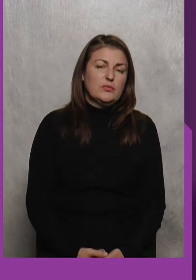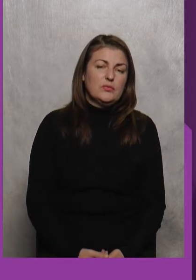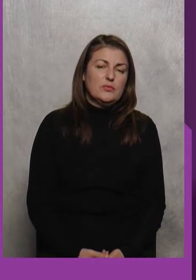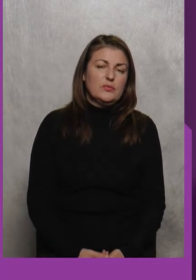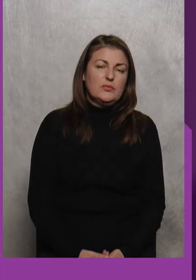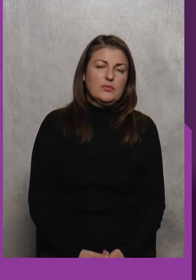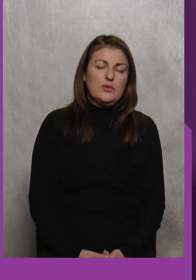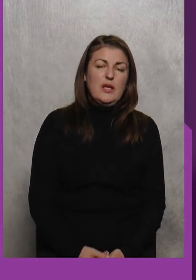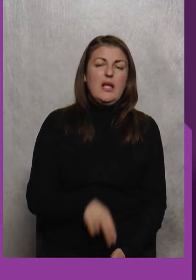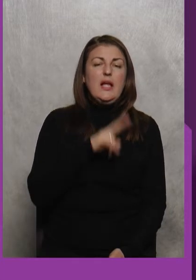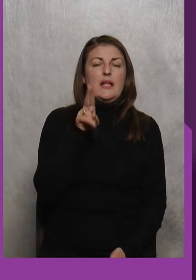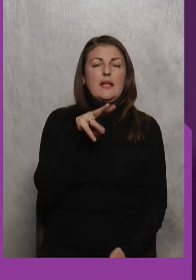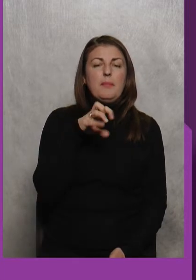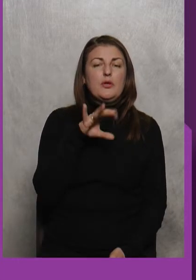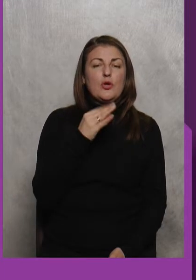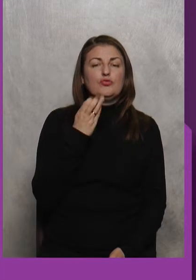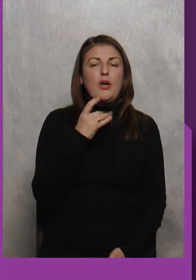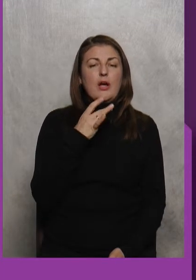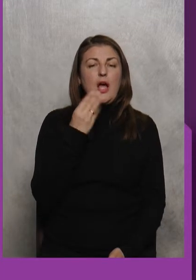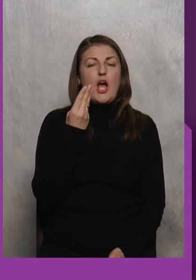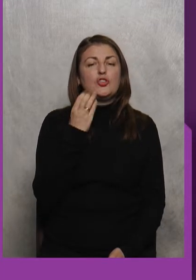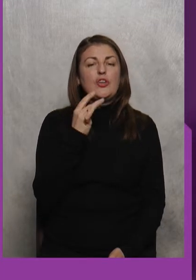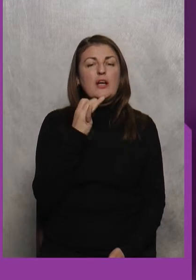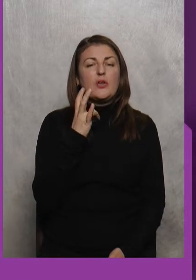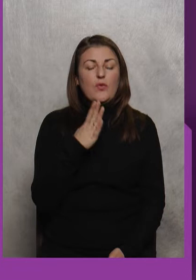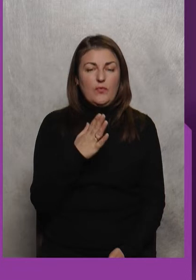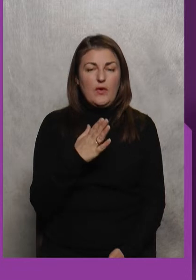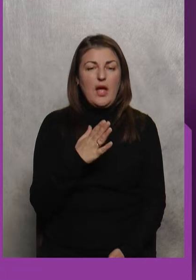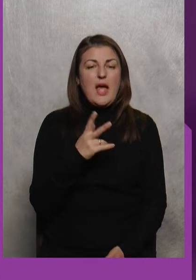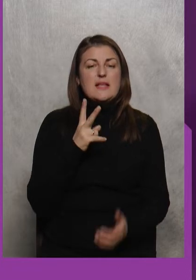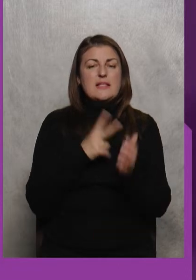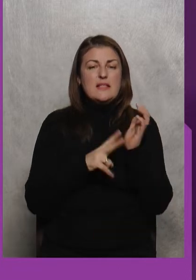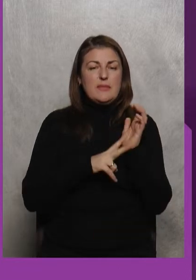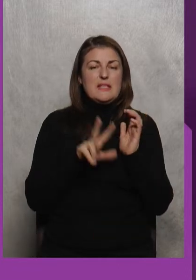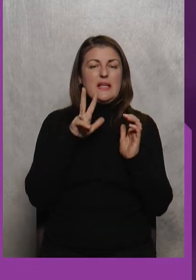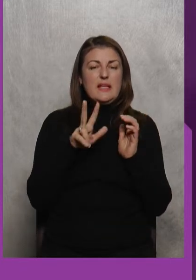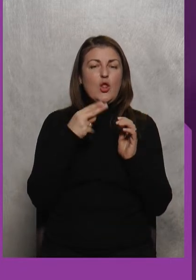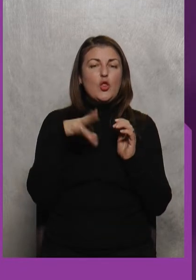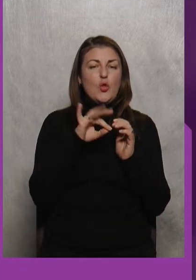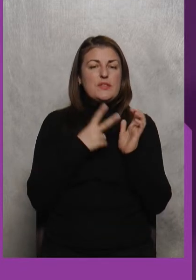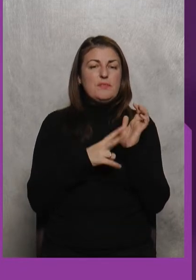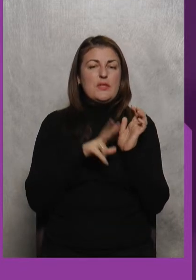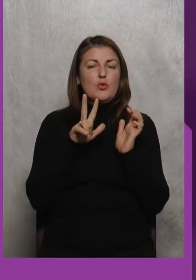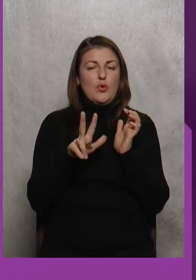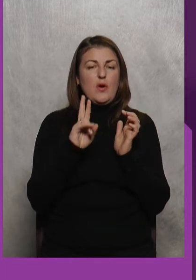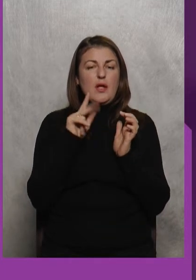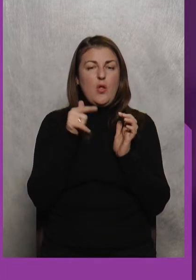Дмитро Шаров А Шеретов Так 73 до 73